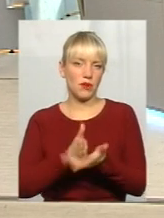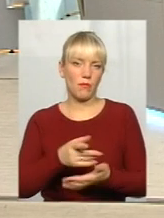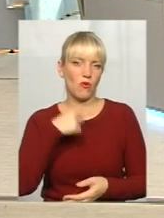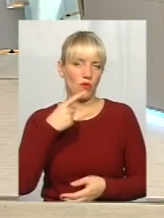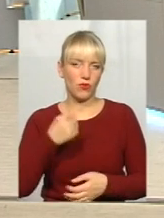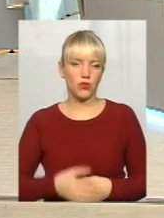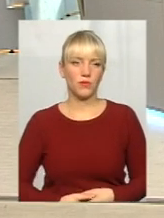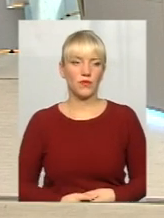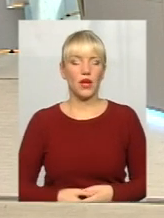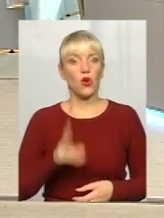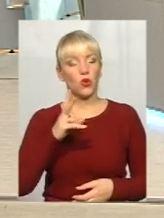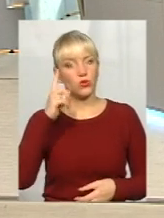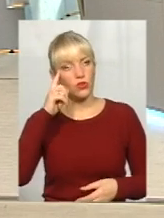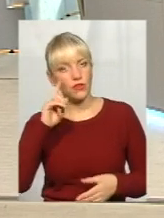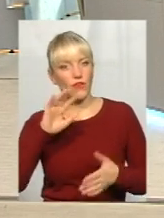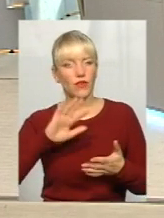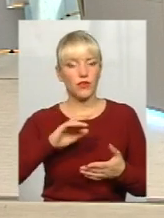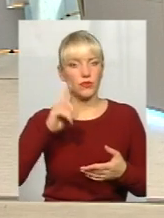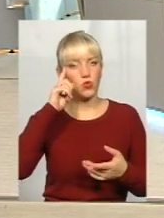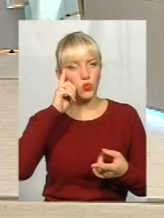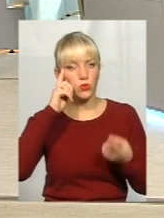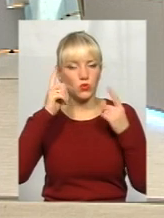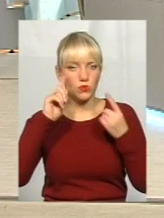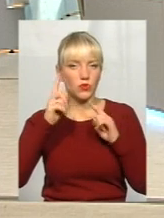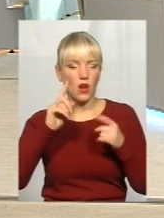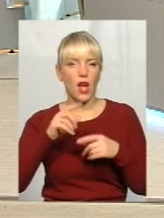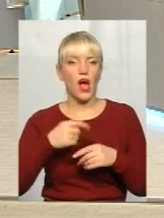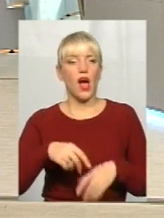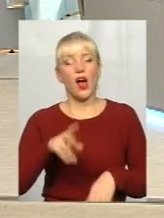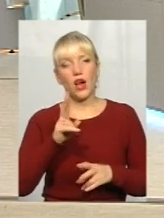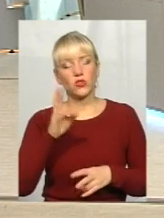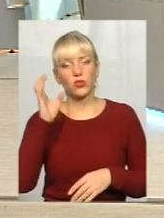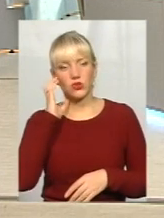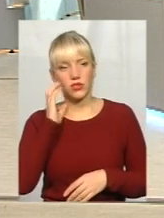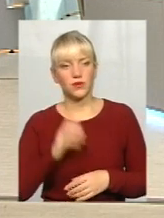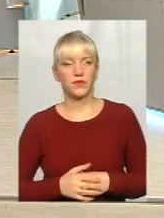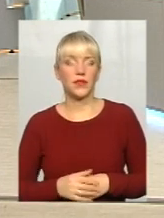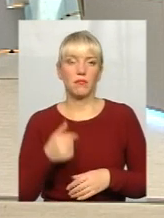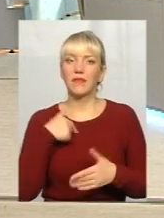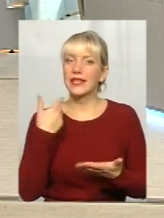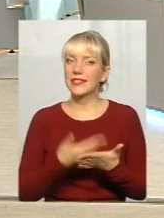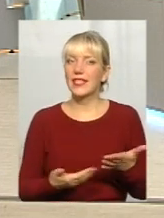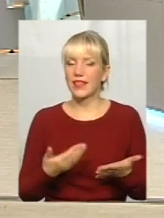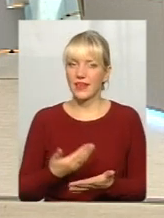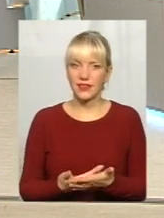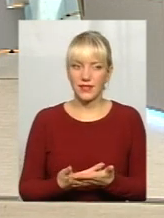і все. Хтось фільтрує базар, а я не фільтрую. Але хтось слухає. Мені здається, що